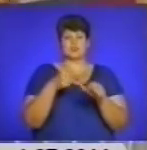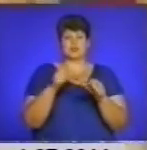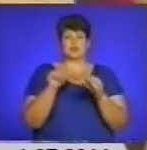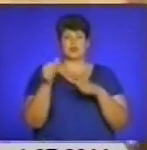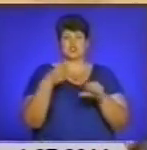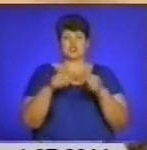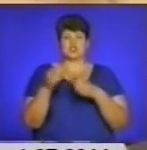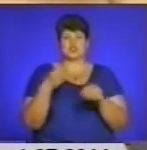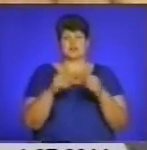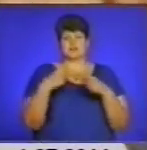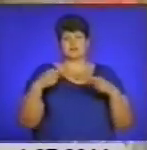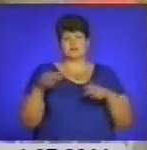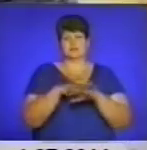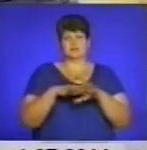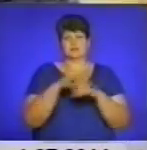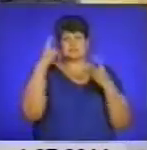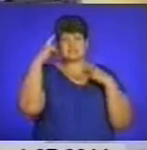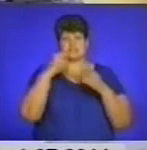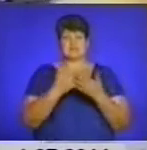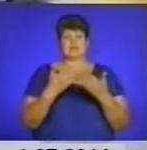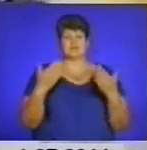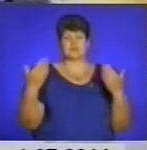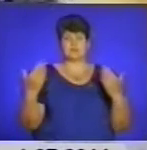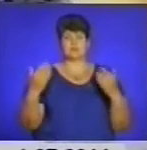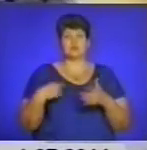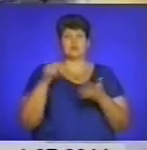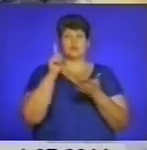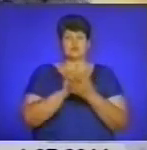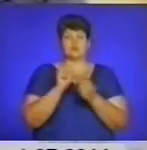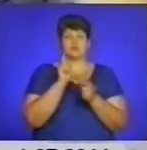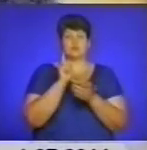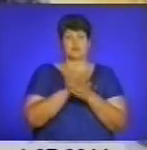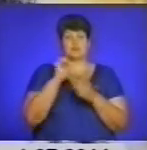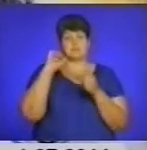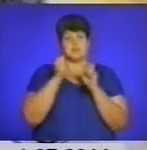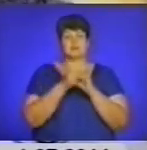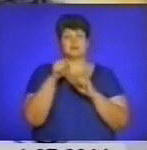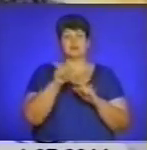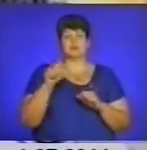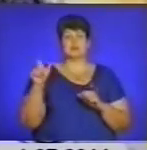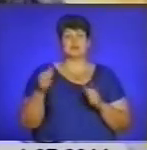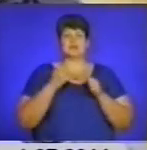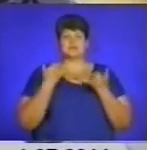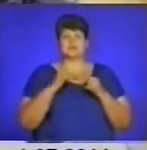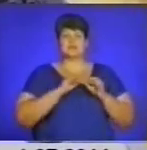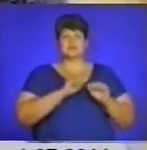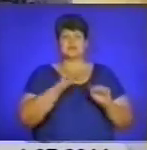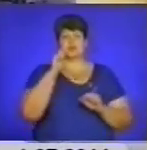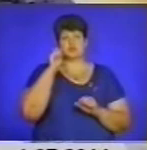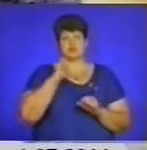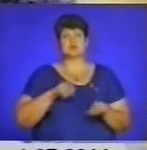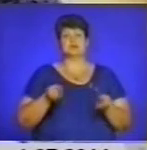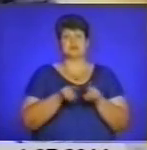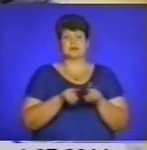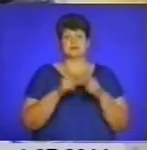ярмарок мистецьких виробів. З того боку, ми обов'язково повинні пам'ятати про тих людей, які сьогодні захищають країну, які зараз,